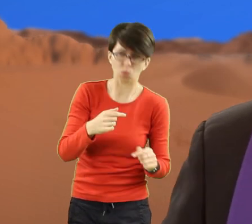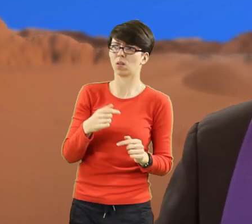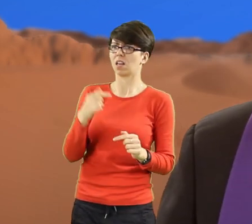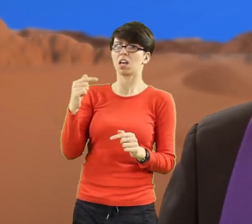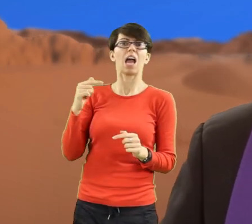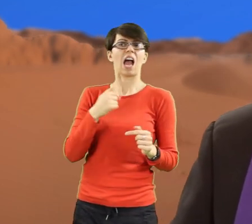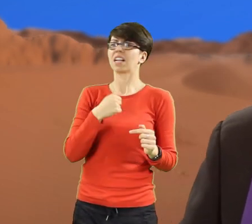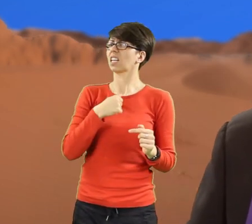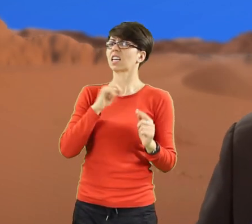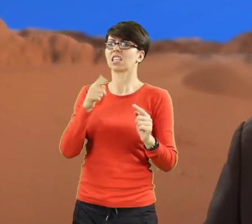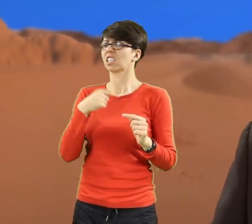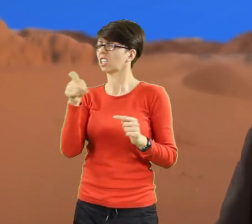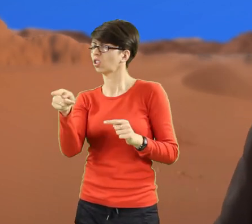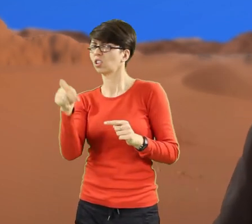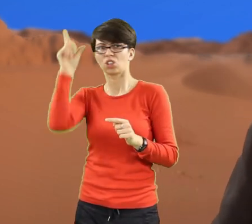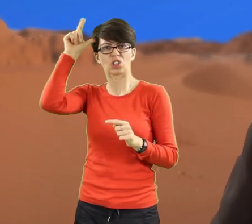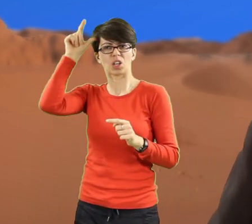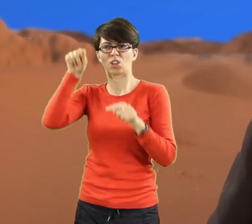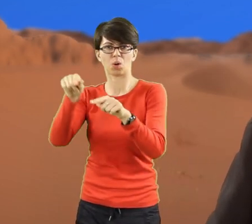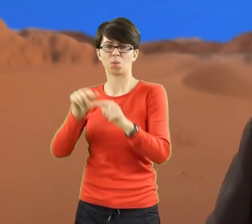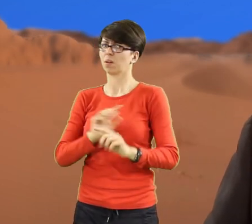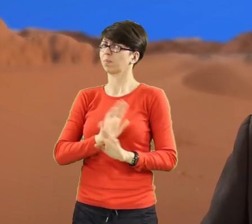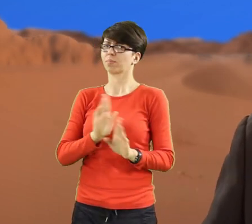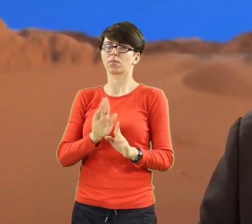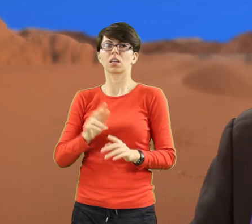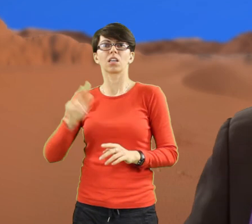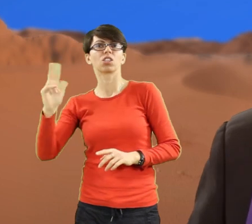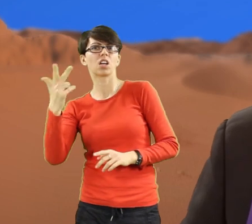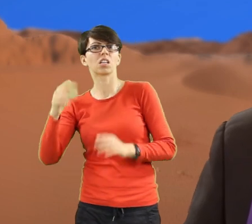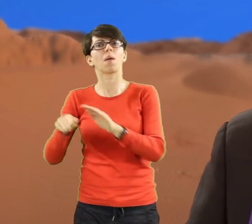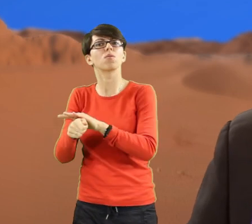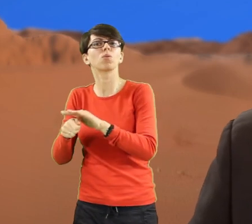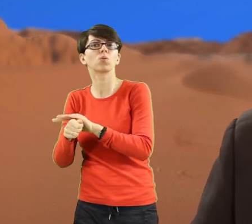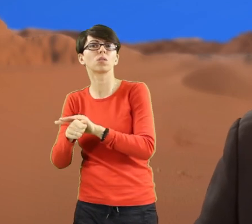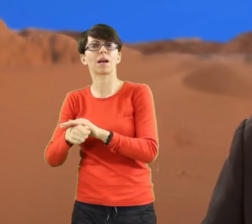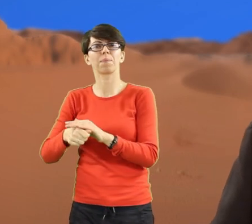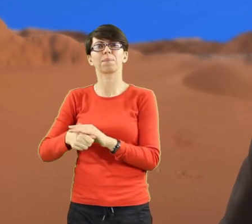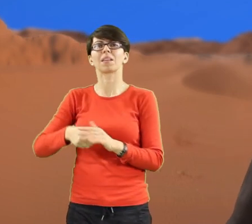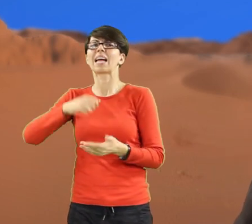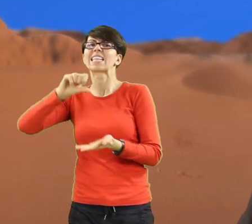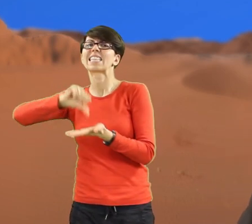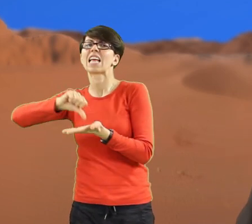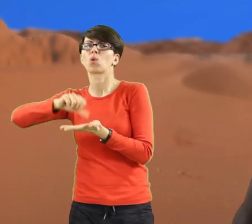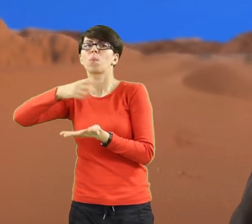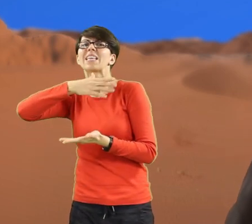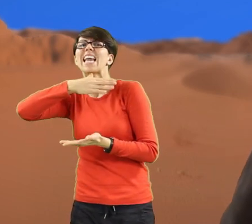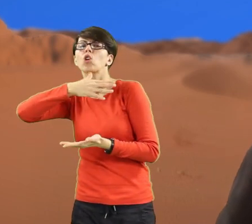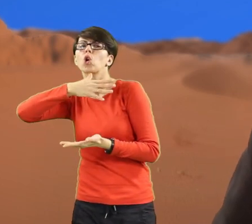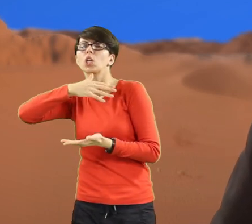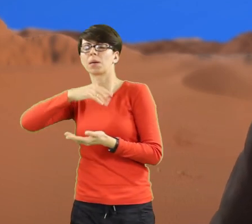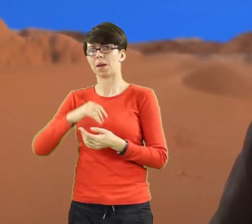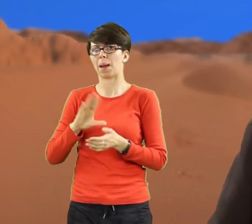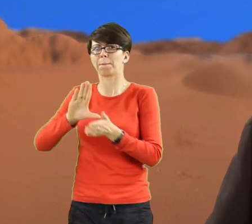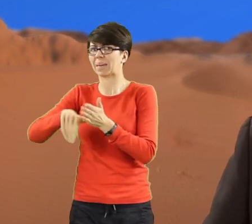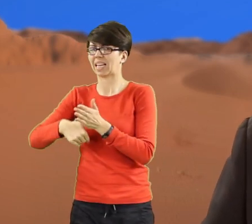trzecie miejsce pokusy Jerozolima, miasto. Jego centrum, świątynia, duchowe centrum narodu.